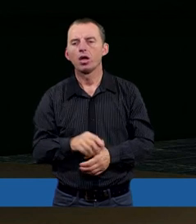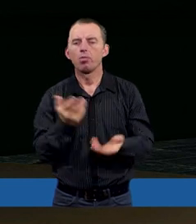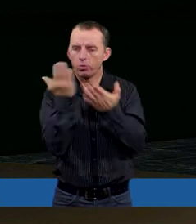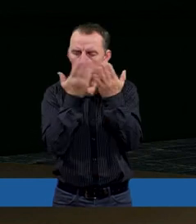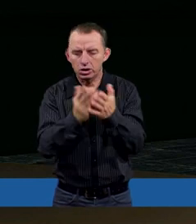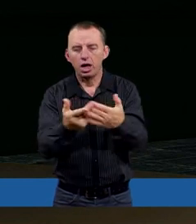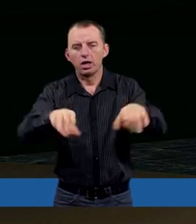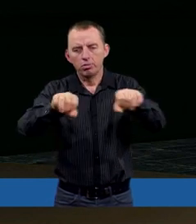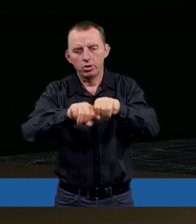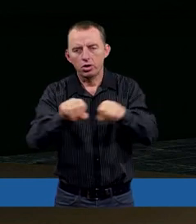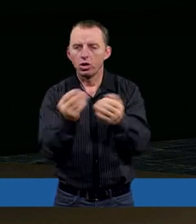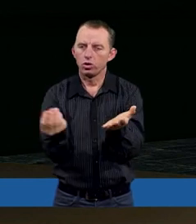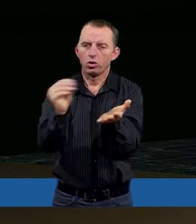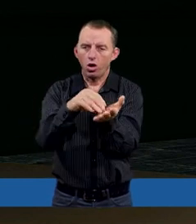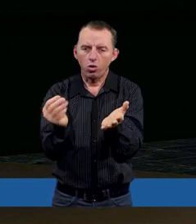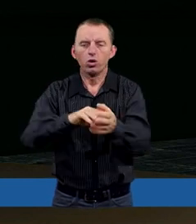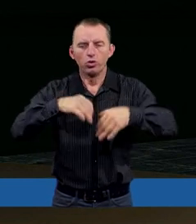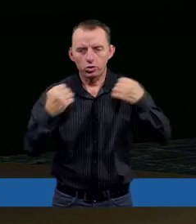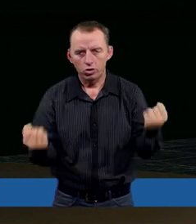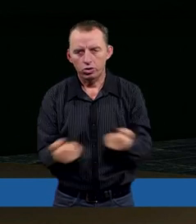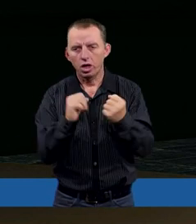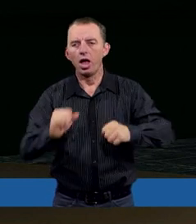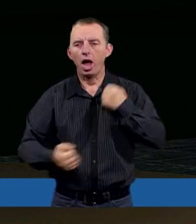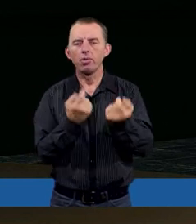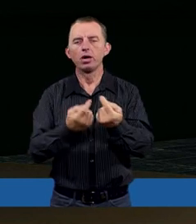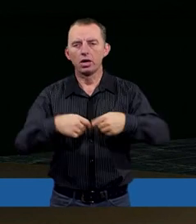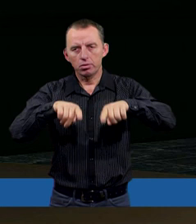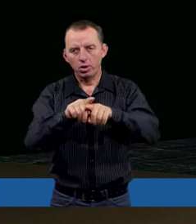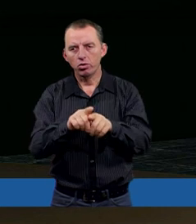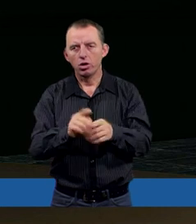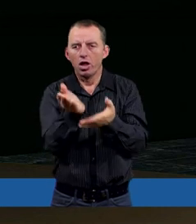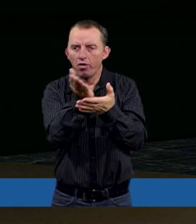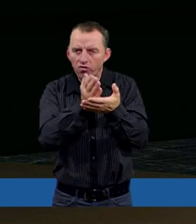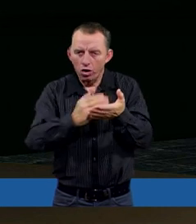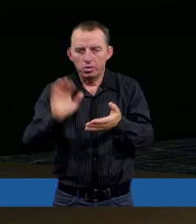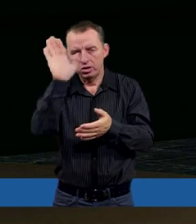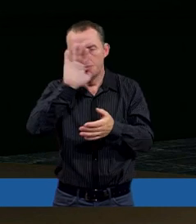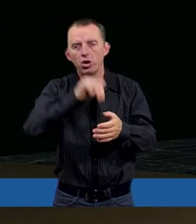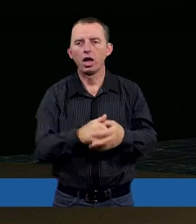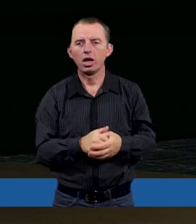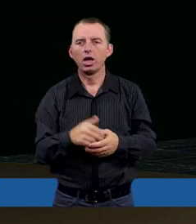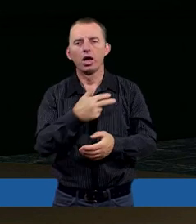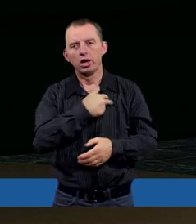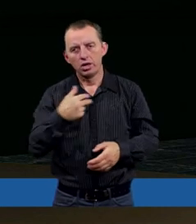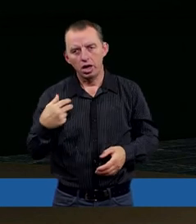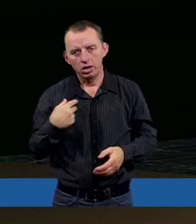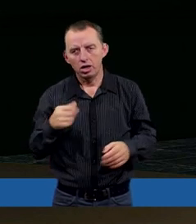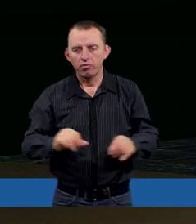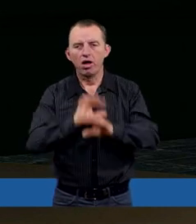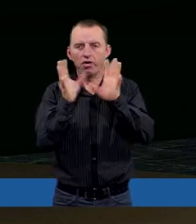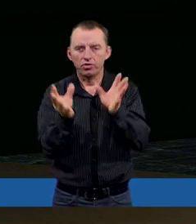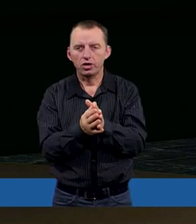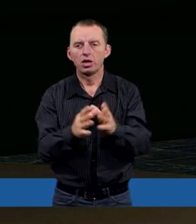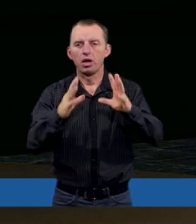sprawiedliwość, gdy dołożymy starań, aby spełniać wobec Boga naszego te wszystkie